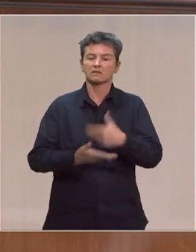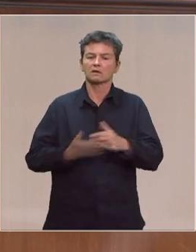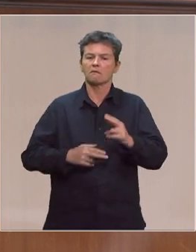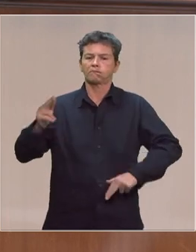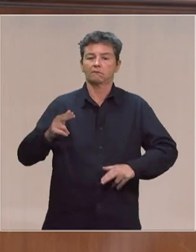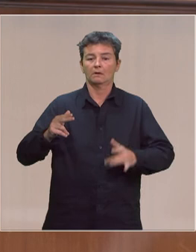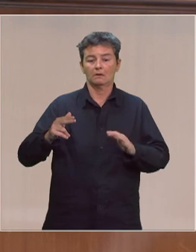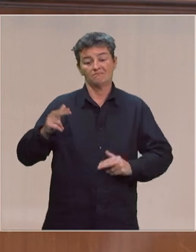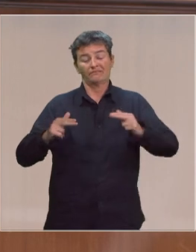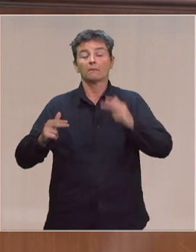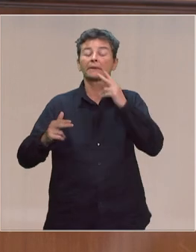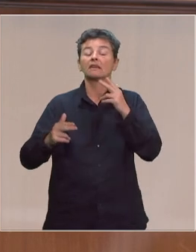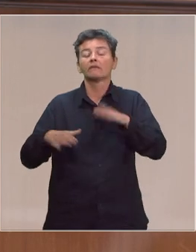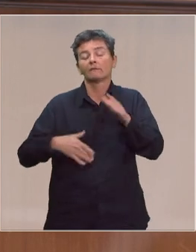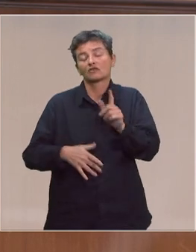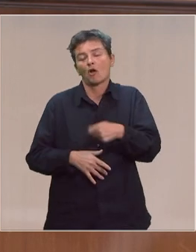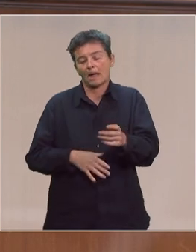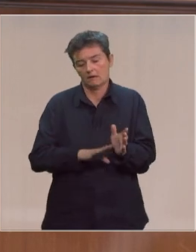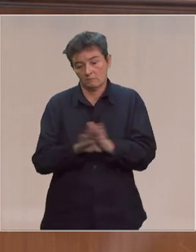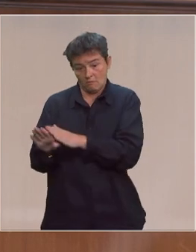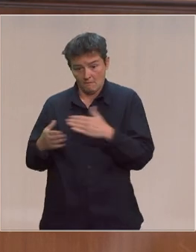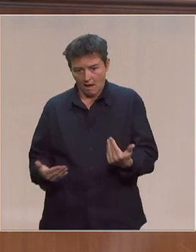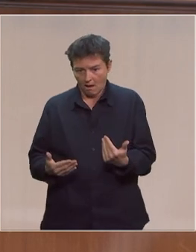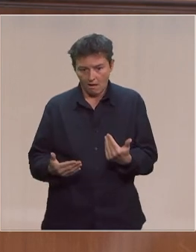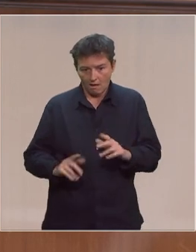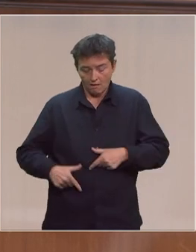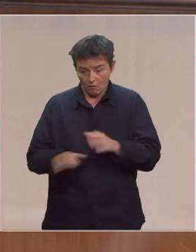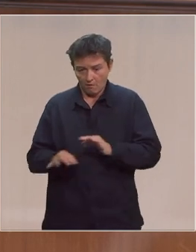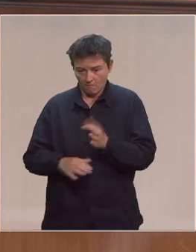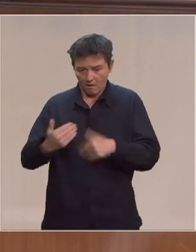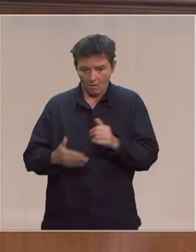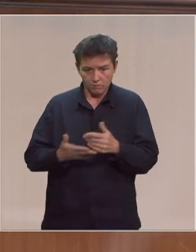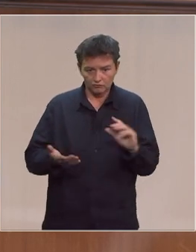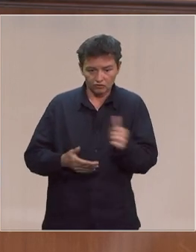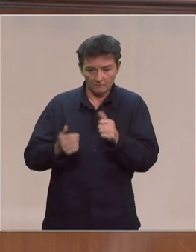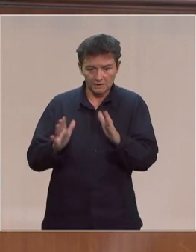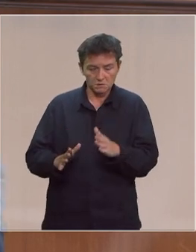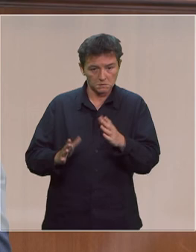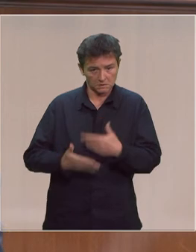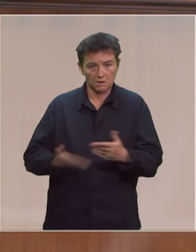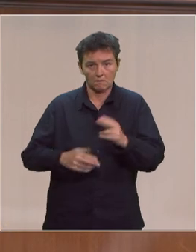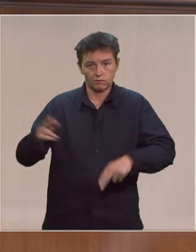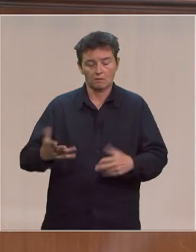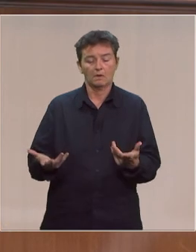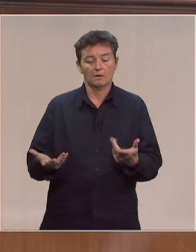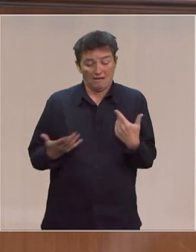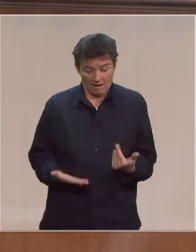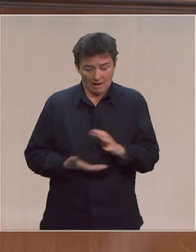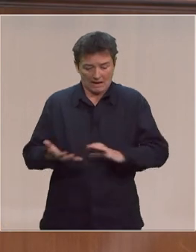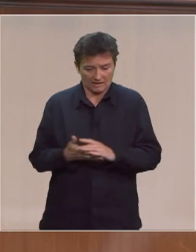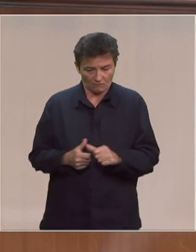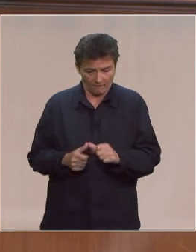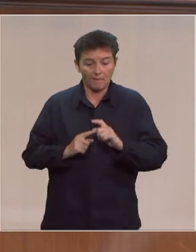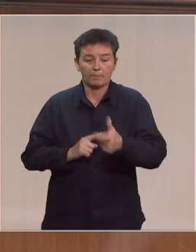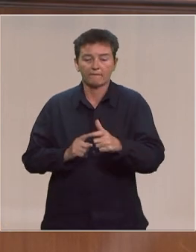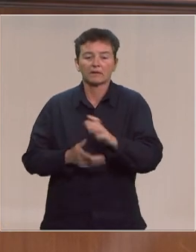quand le fonctionnement est normal et cette conscience accrue de ce fait elle est importante pour la suite alors il y a ce que nous faisons pendant la crise et ce que nous ferons après